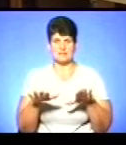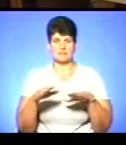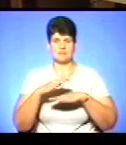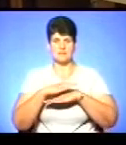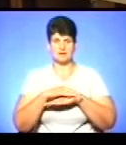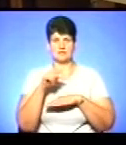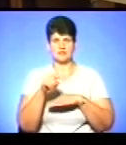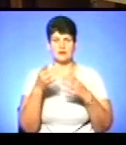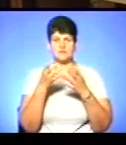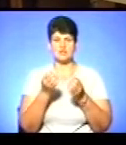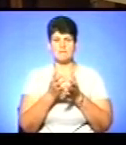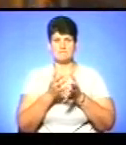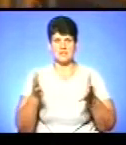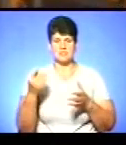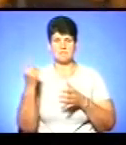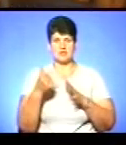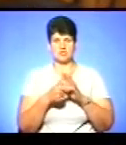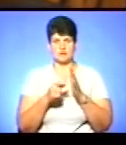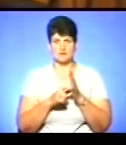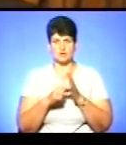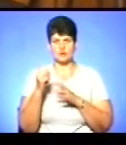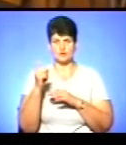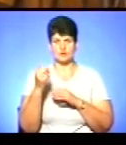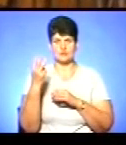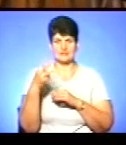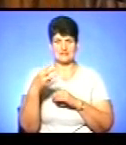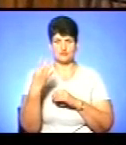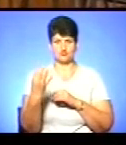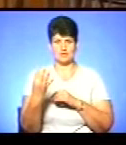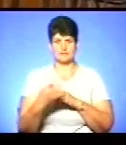парти. Цьогоріч там ще більше першачків, ніж минулого року – 134.